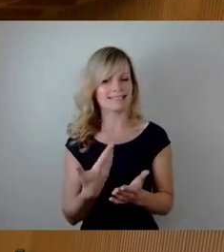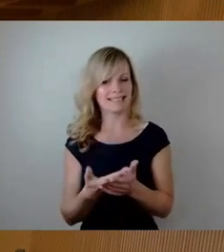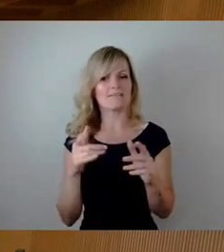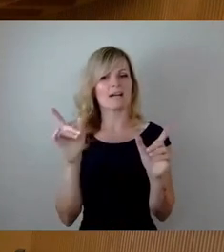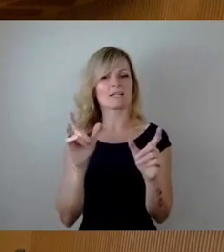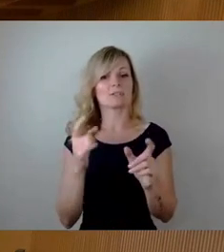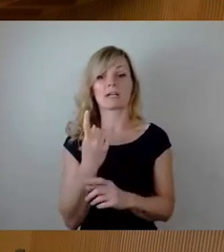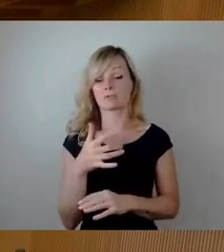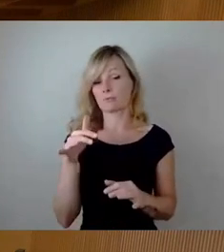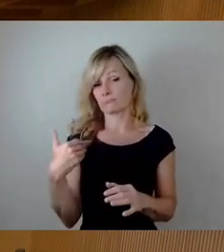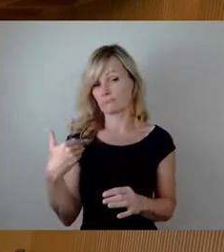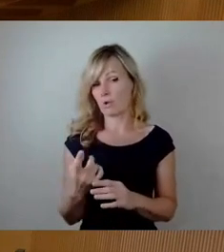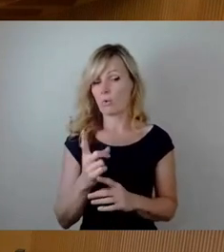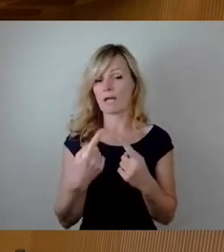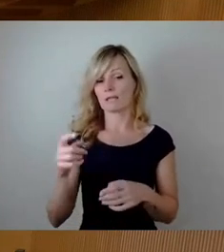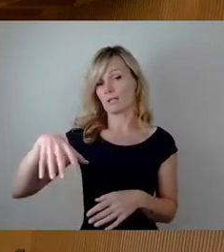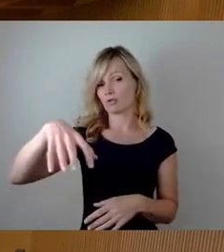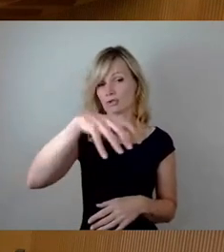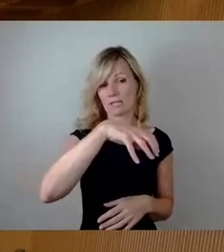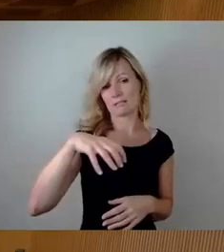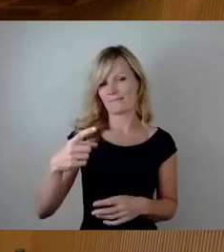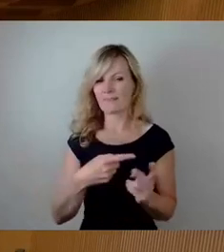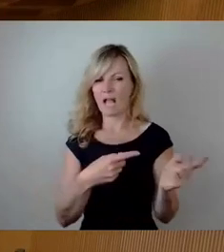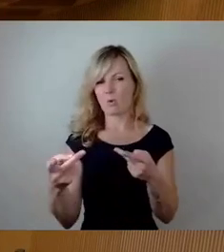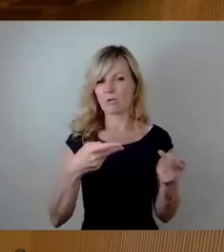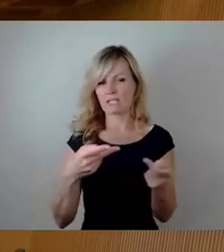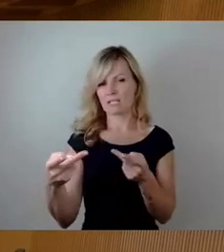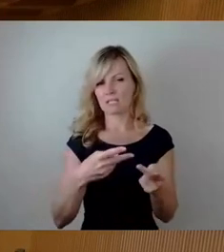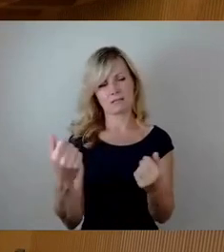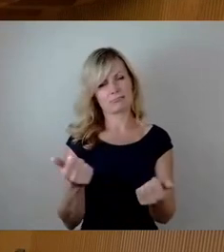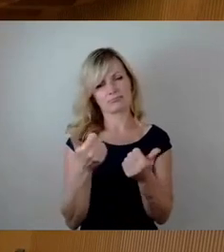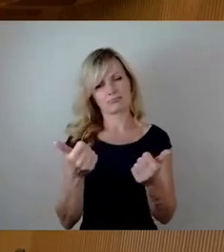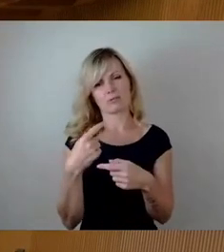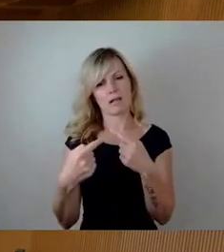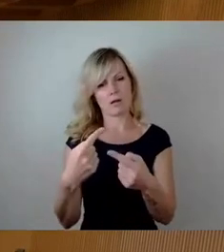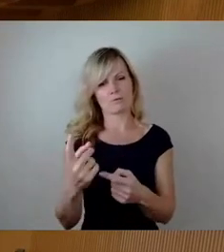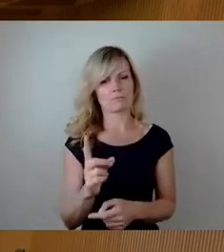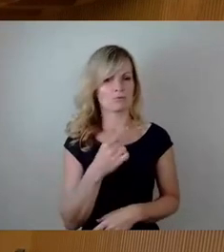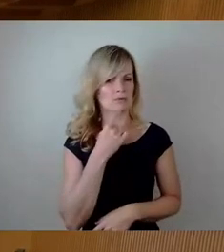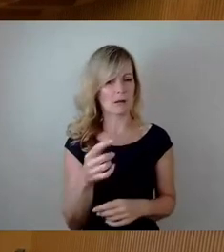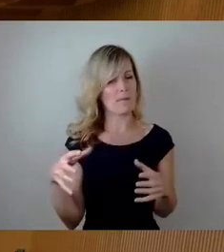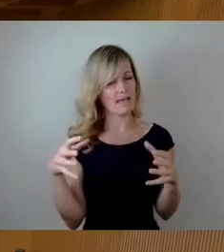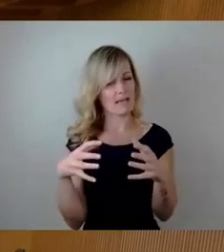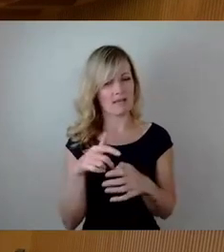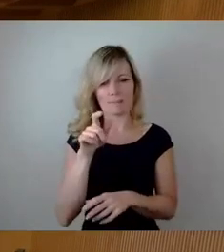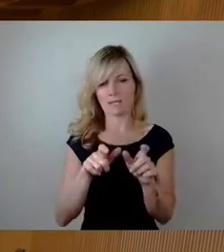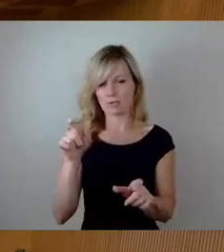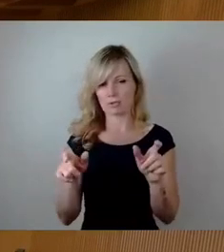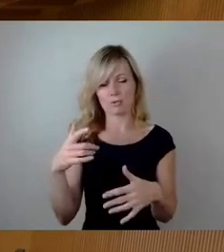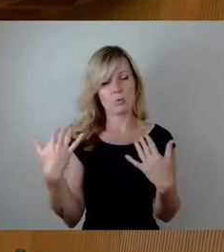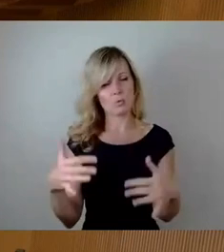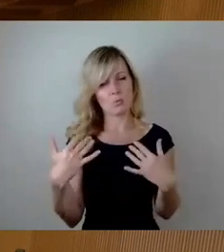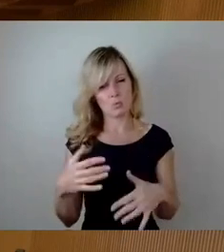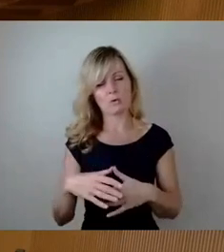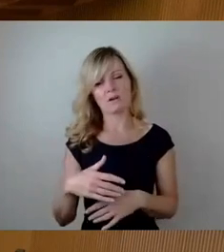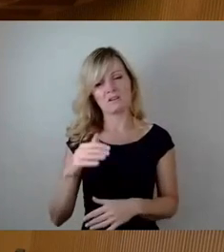hatten, die auch in anderen Städten gelaufen ist, ist die Logistik hervorragend gelaufen. Für die Menge der Leute muss ich wirklich sagen, tiefes Kompliment an